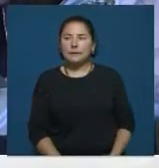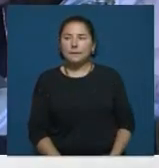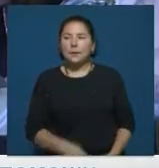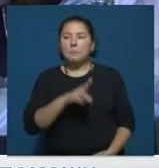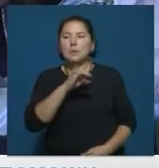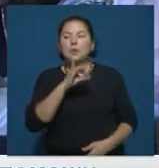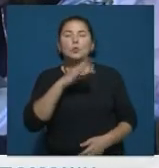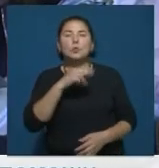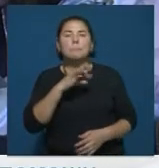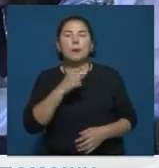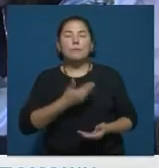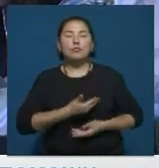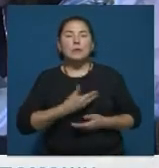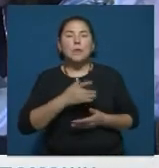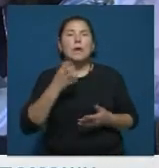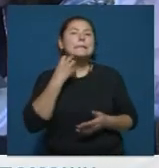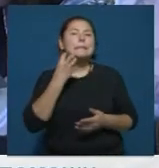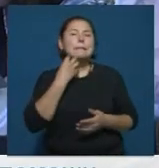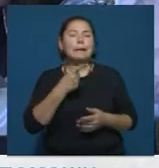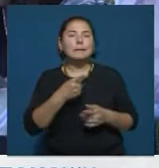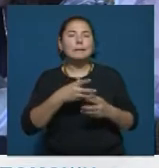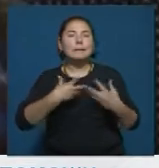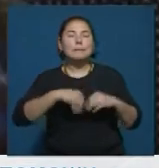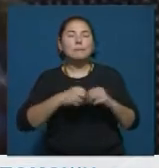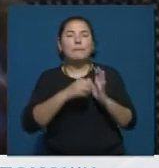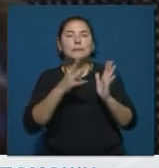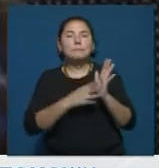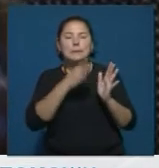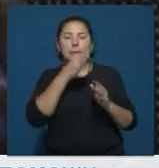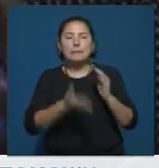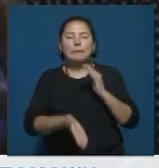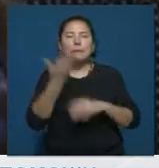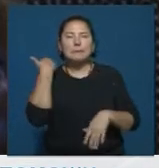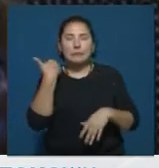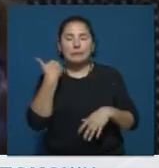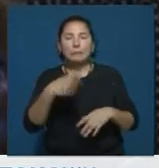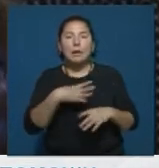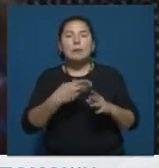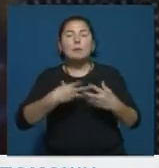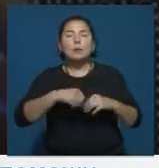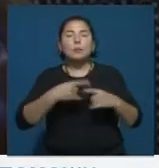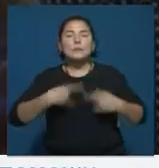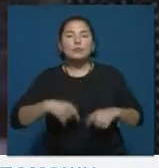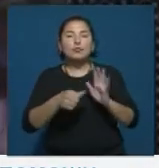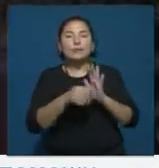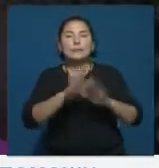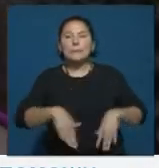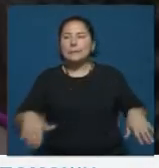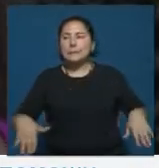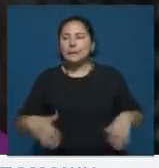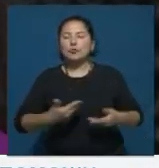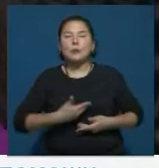Пердегуль-Дюсимбаева жительница Козла Орды. Создала семью 18 лет назад. За это время у молодой семьи родилось шестеро детей.